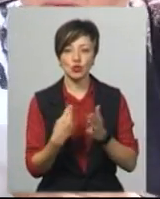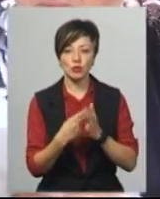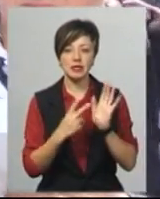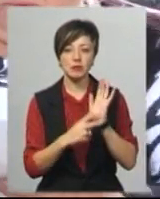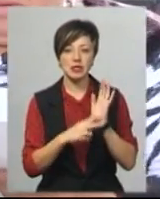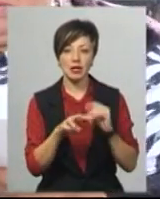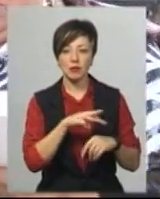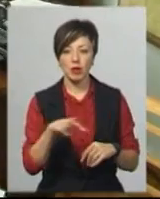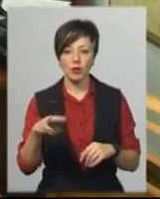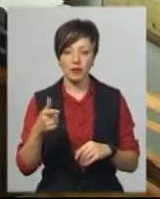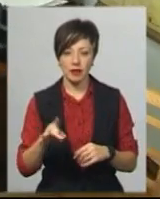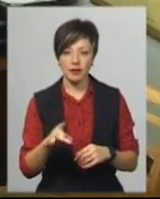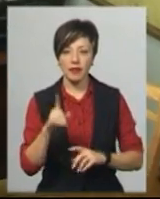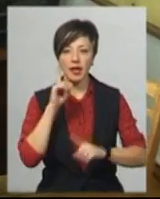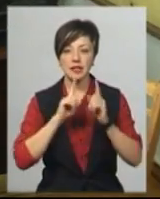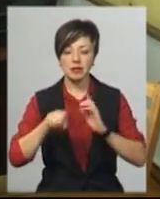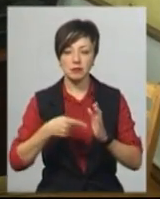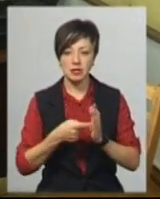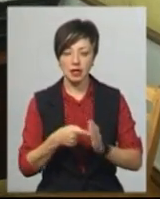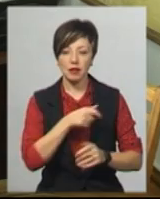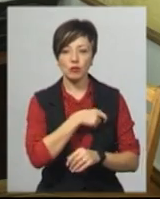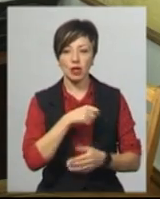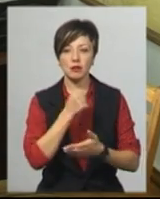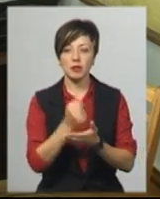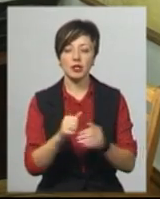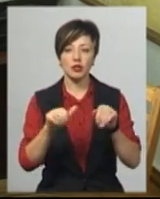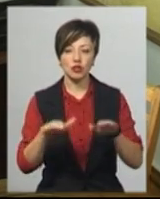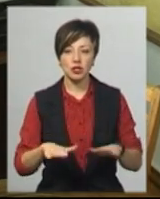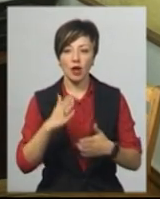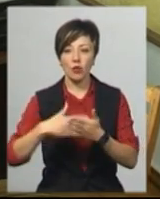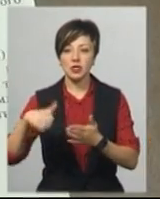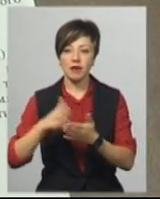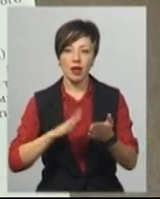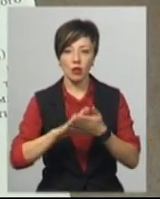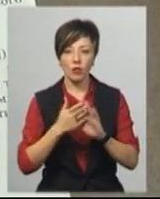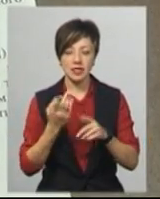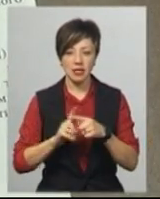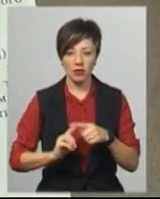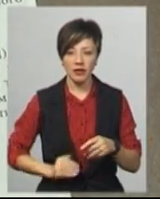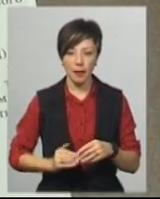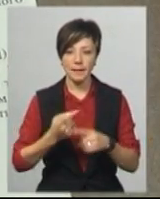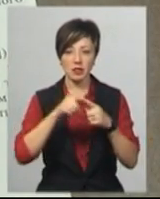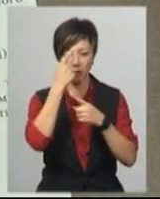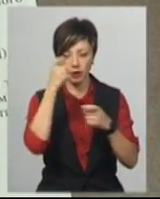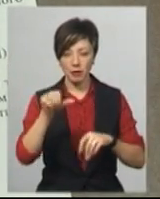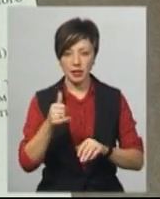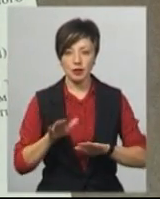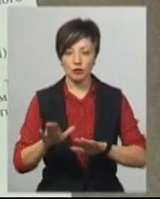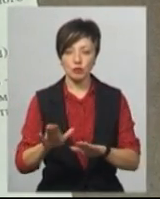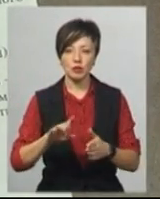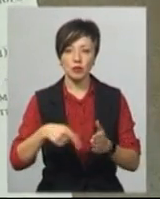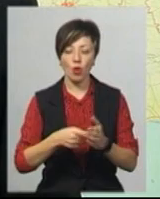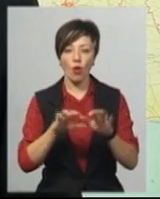70 мільйонів гривень. На сесії міської ради депутати прийняли рішення розірвати договір з даною компанією. Про це повідомив перший заступник